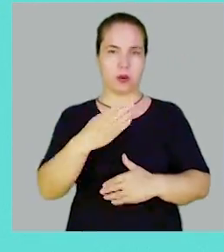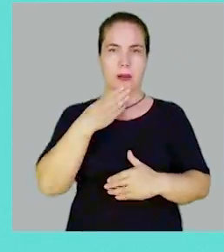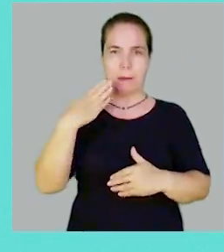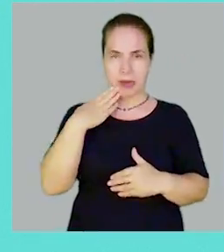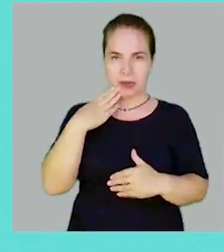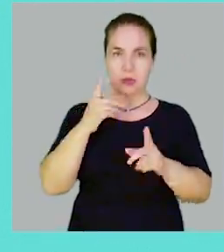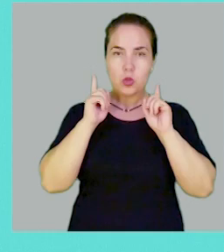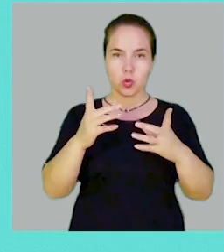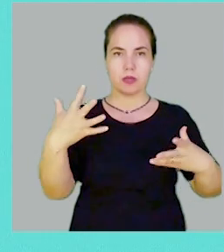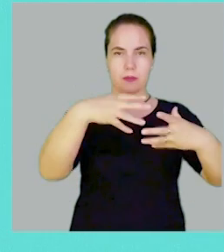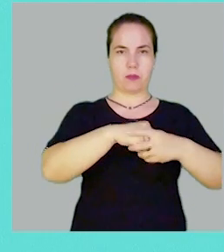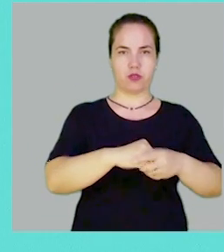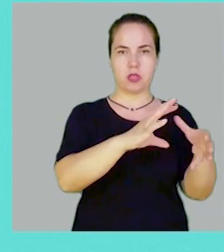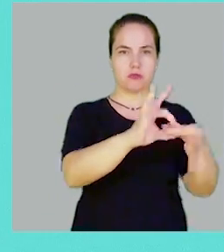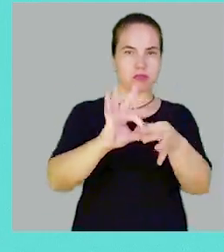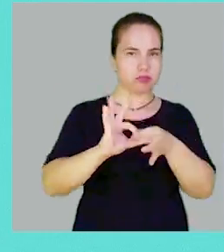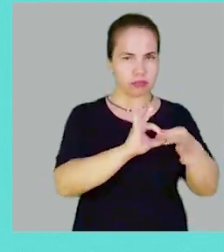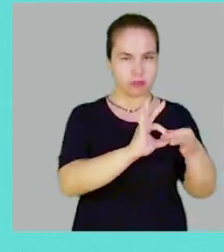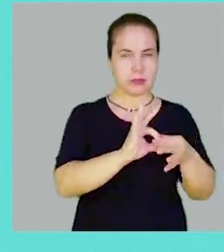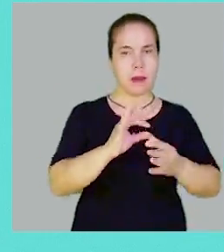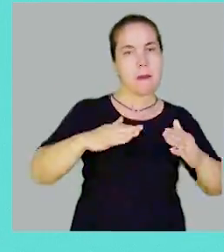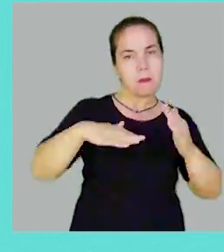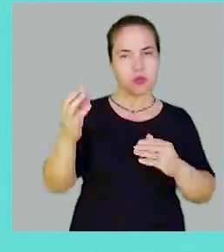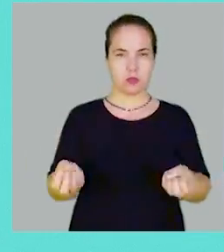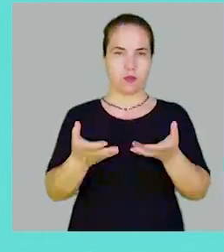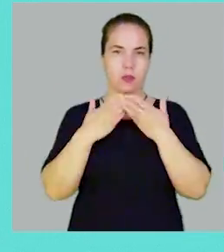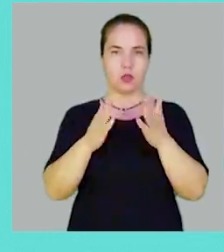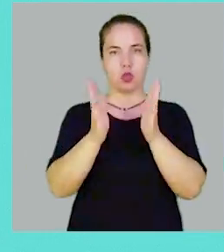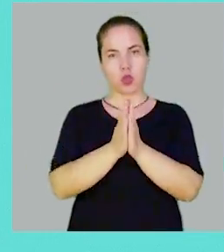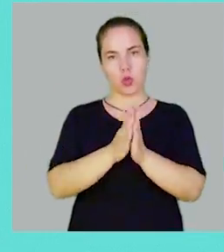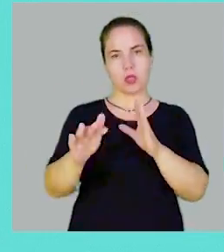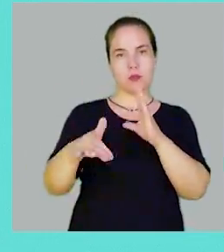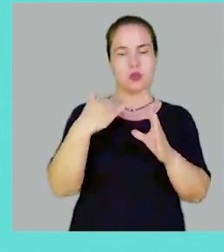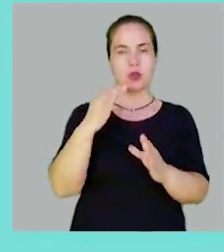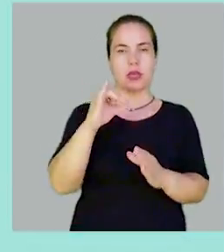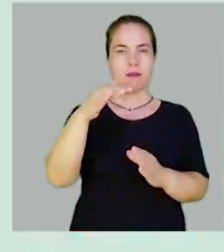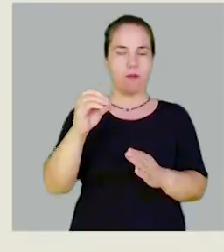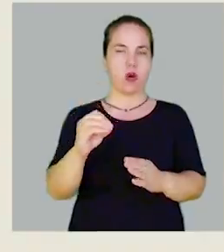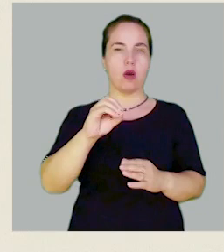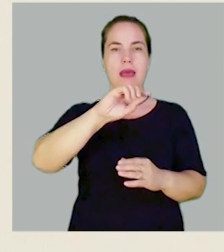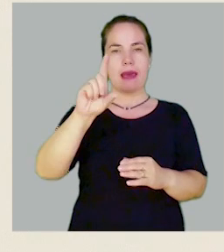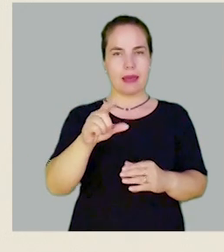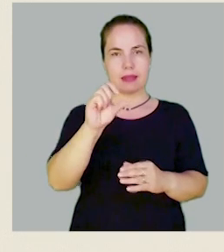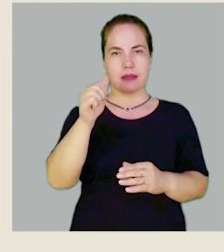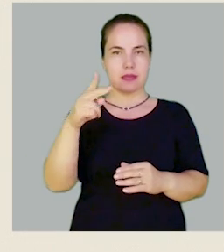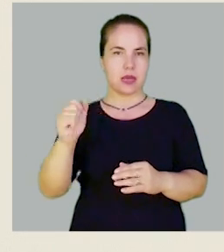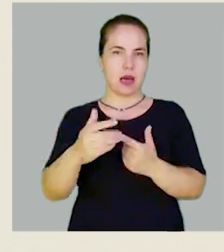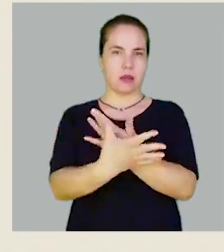të bëhen pies e rjetit. Për më shumë informacion, në shkruani në info e dhese albenia.pikodg.